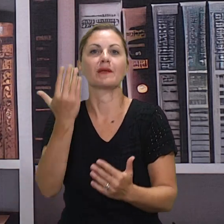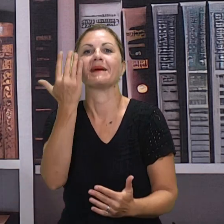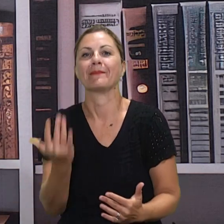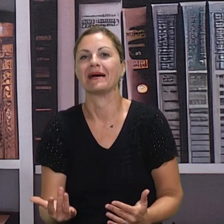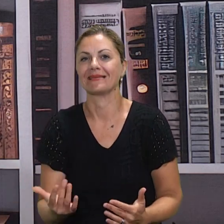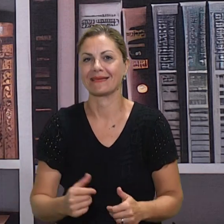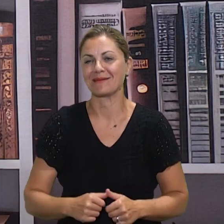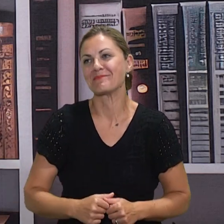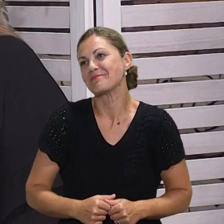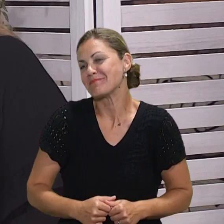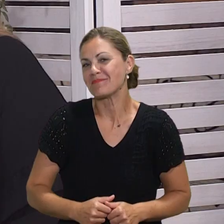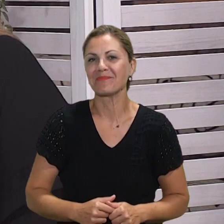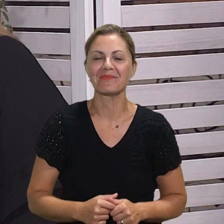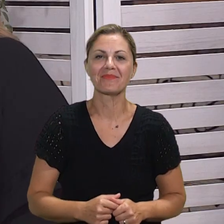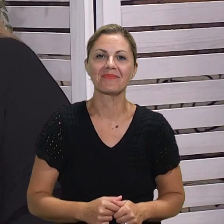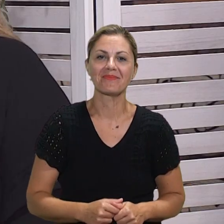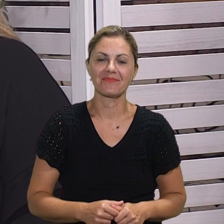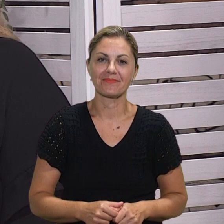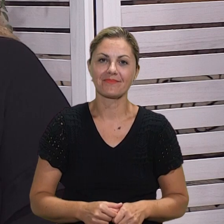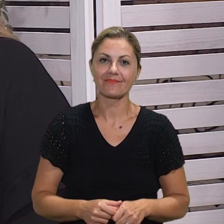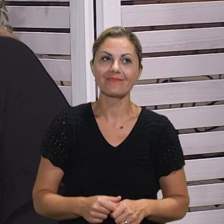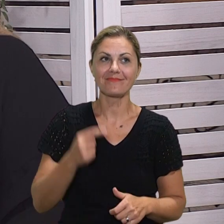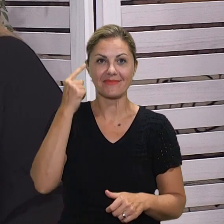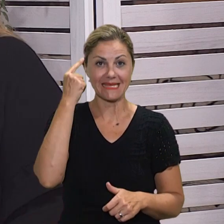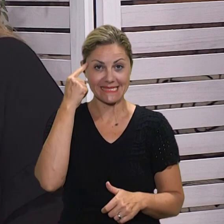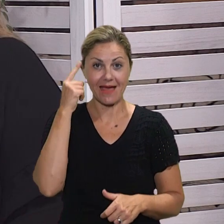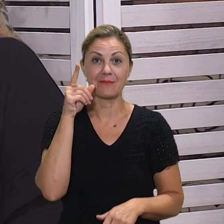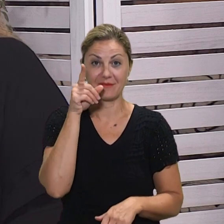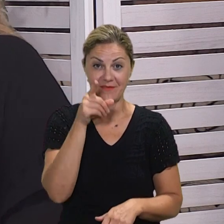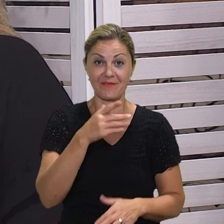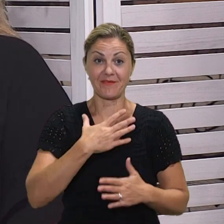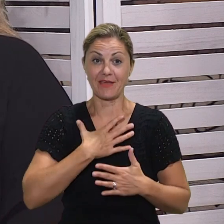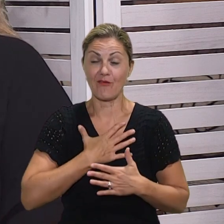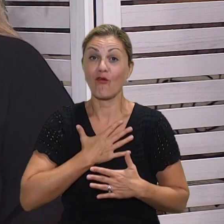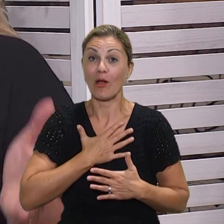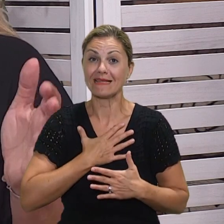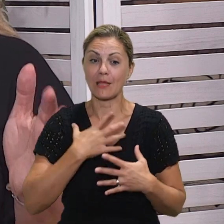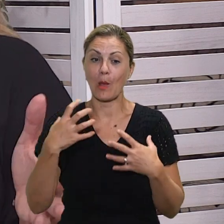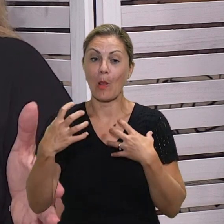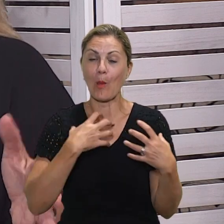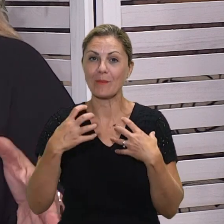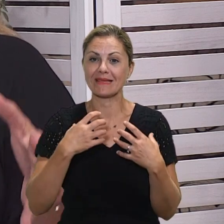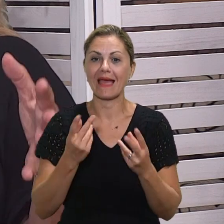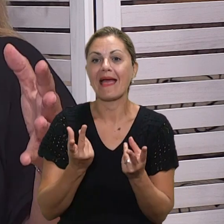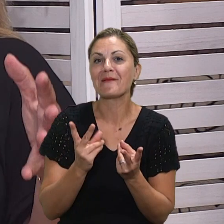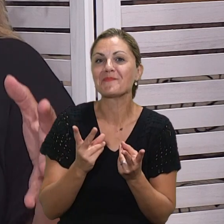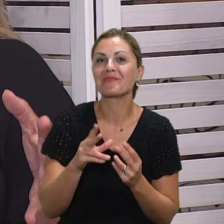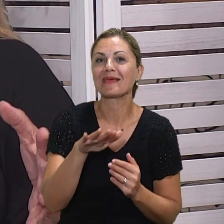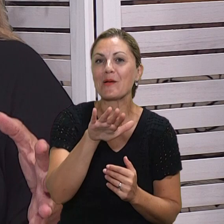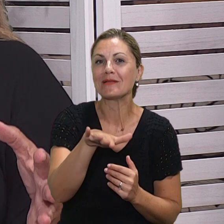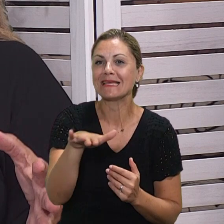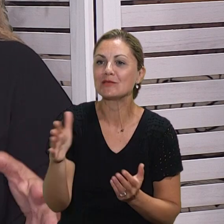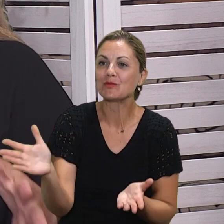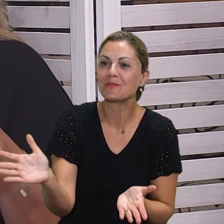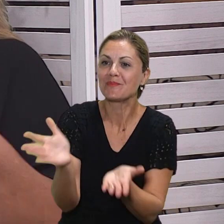problema. Spomenili ste predstave. Nam da volite glumiti. Koliko je teško tema lišanja uopće staviti na pozornicu da ponove